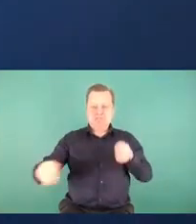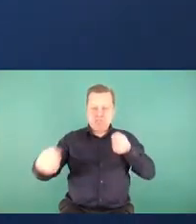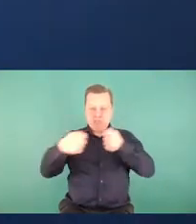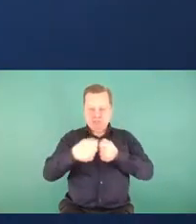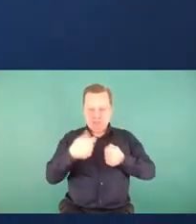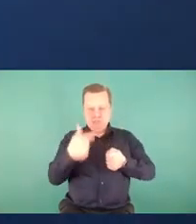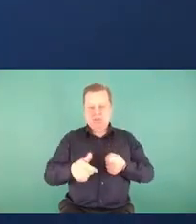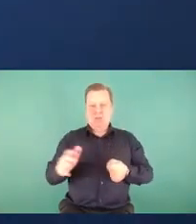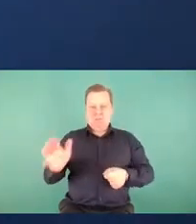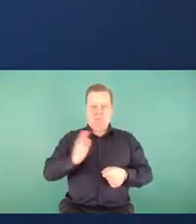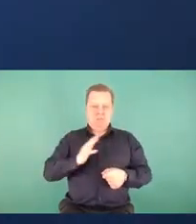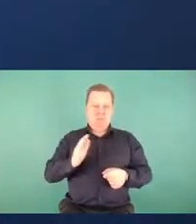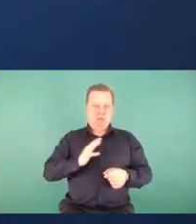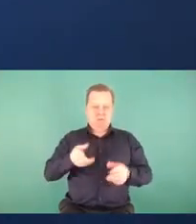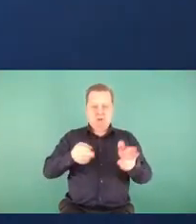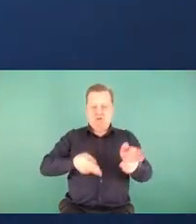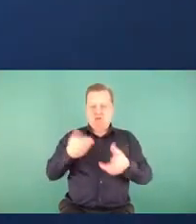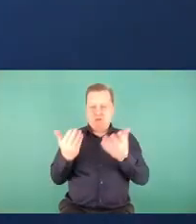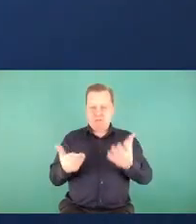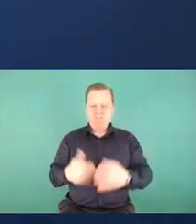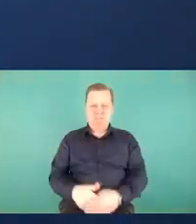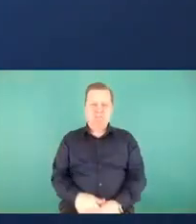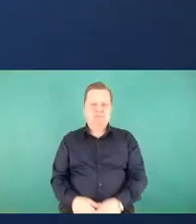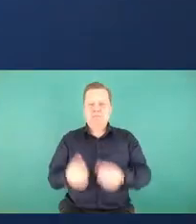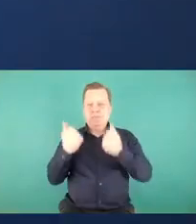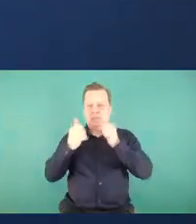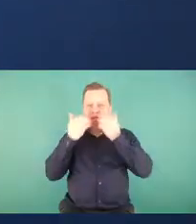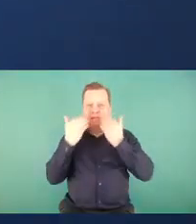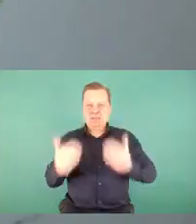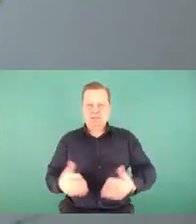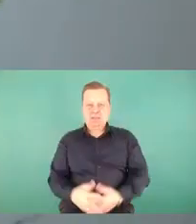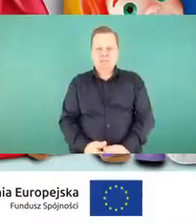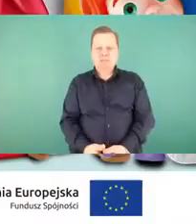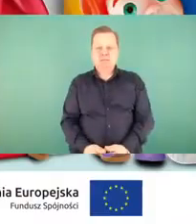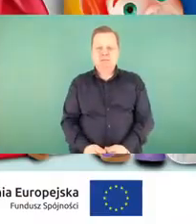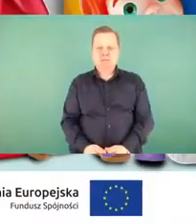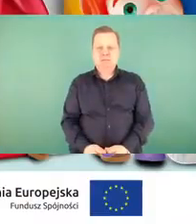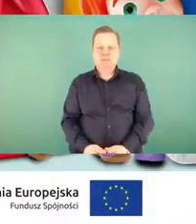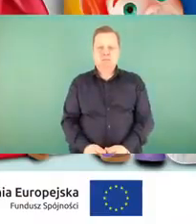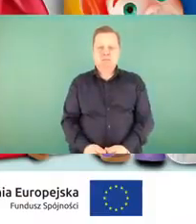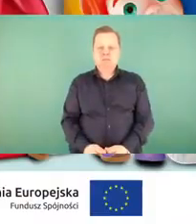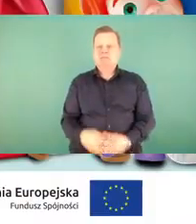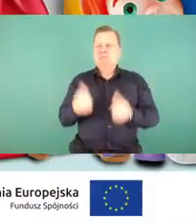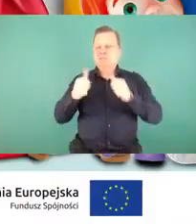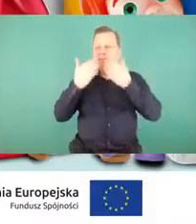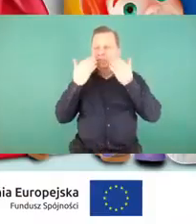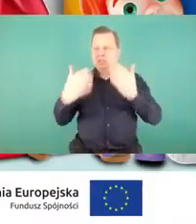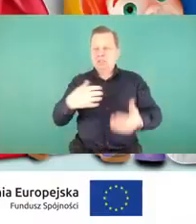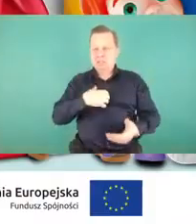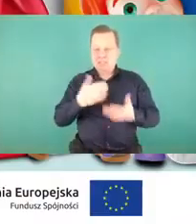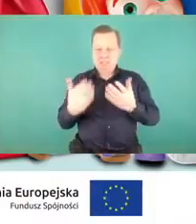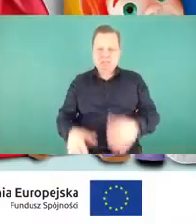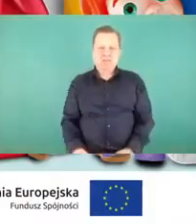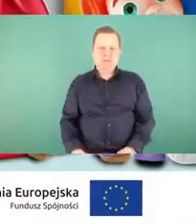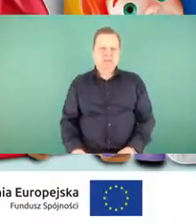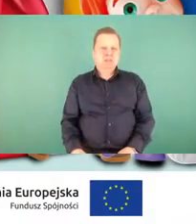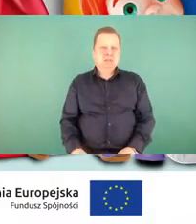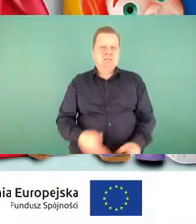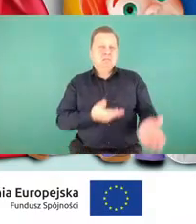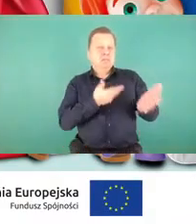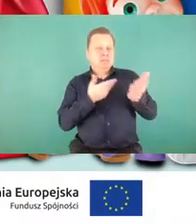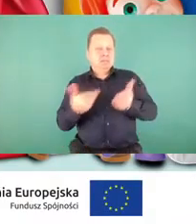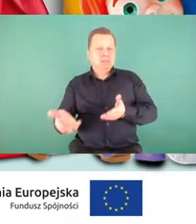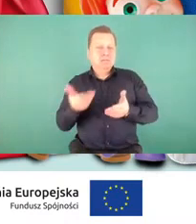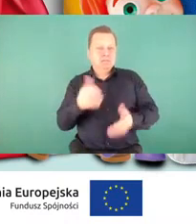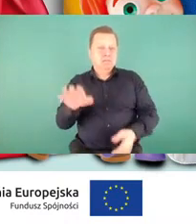bezpieczną kolej. Bardzo dziękuję za uwagę. Dziękuję Panie Dyrektorze. A teraz zapraszam Państwa do